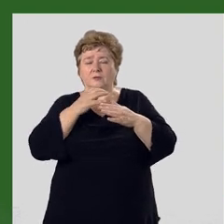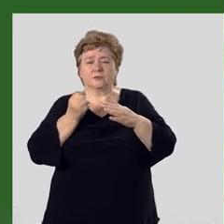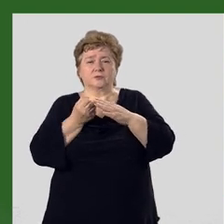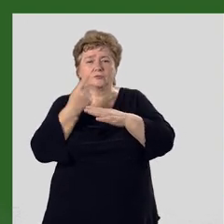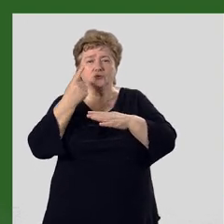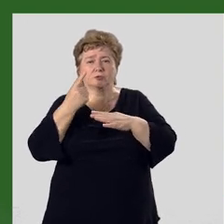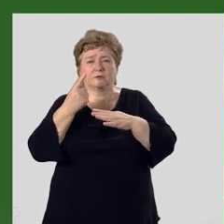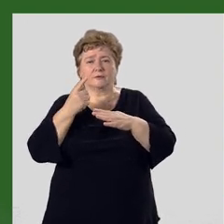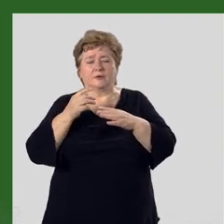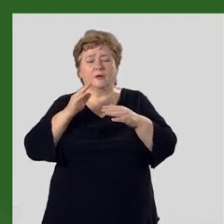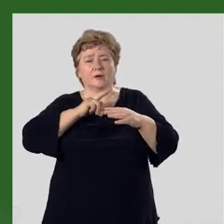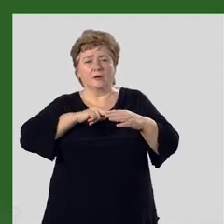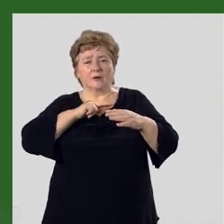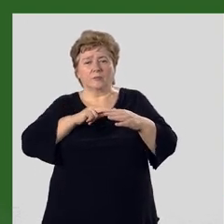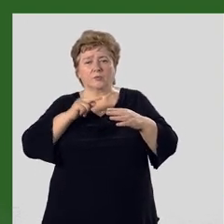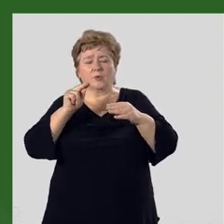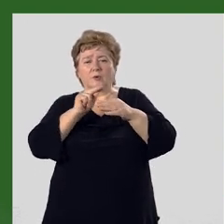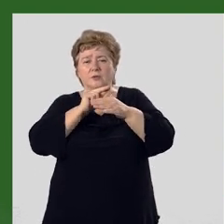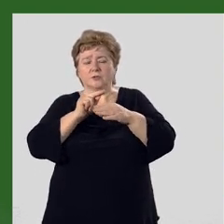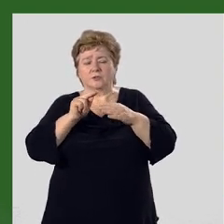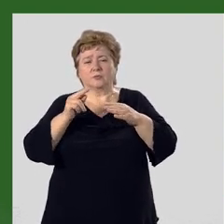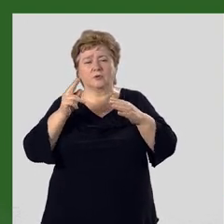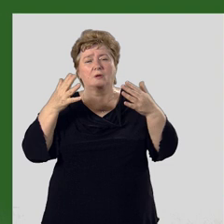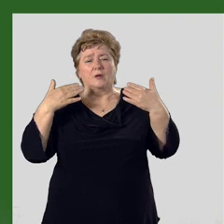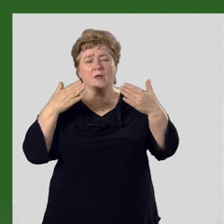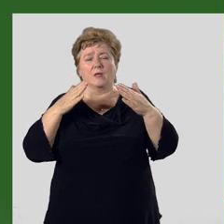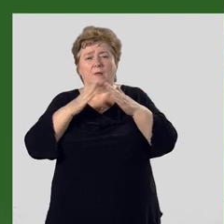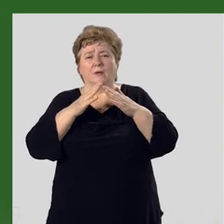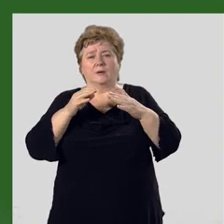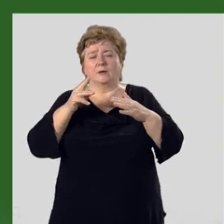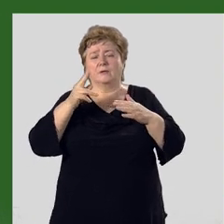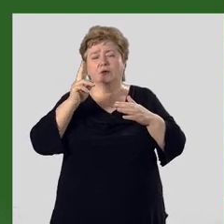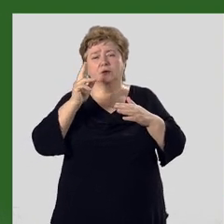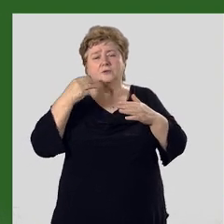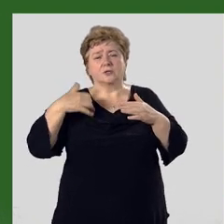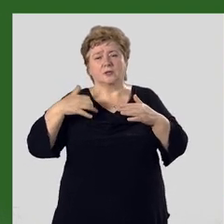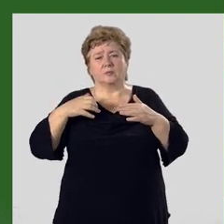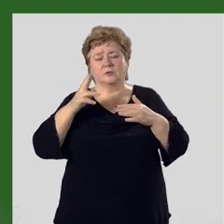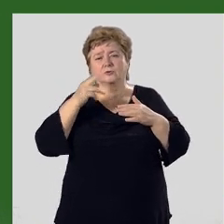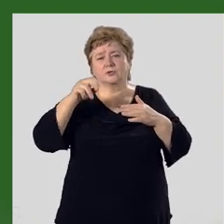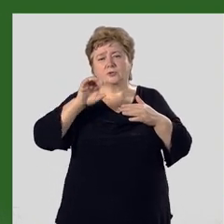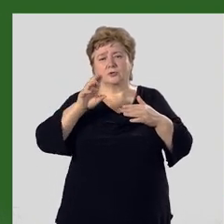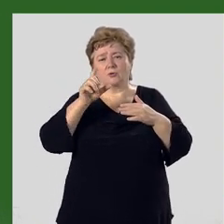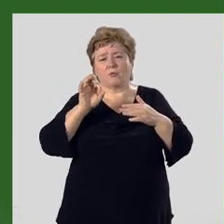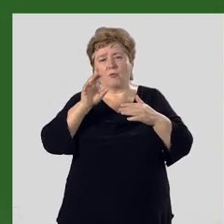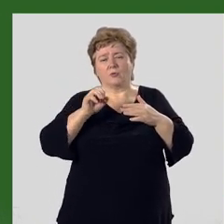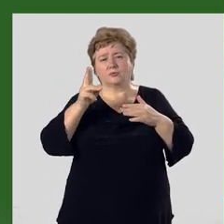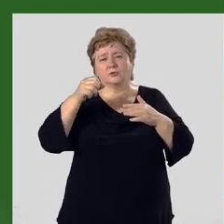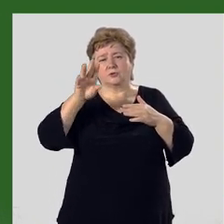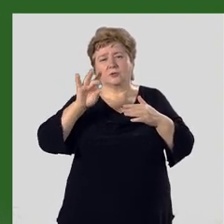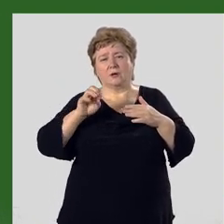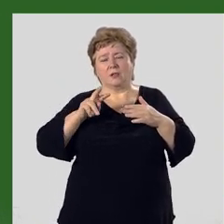источников функционируют лечебные курорты Иссыката, Джалабад, Житогус, Джергалан.